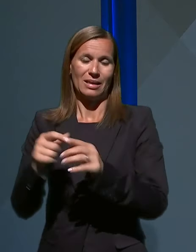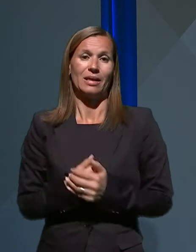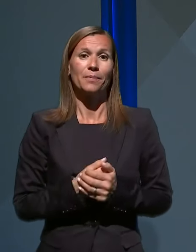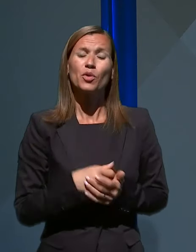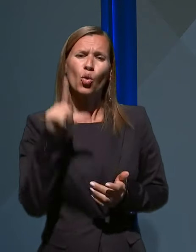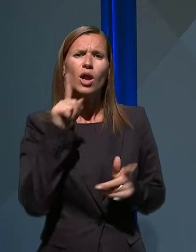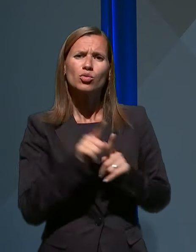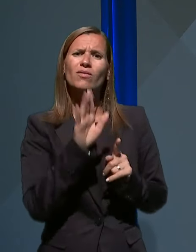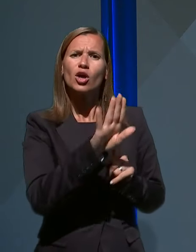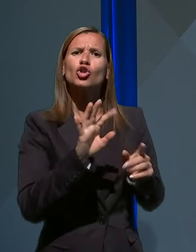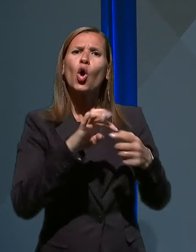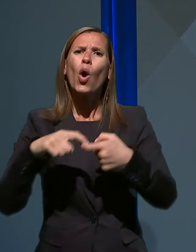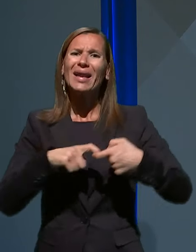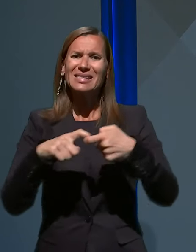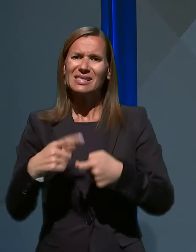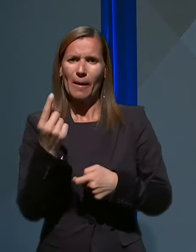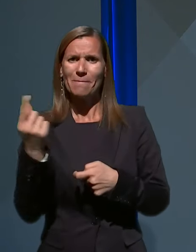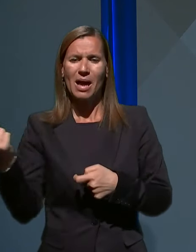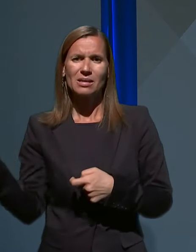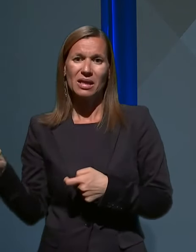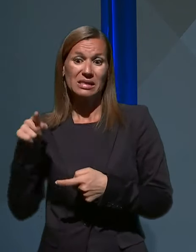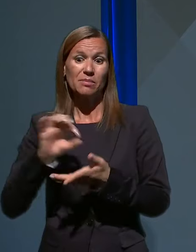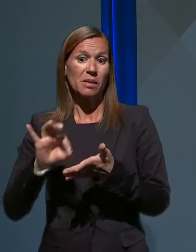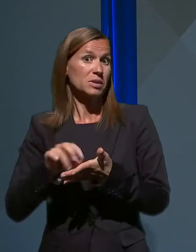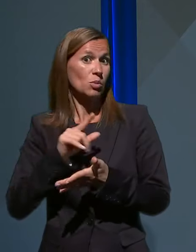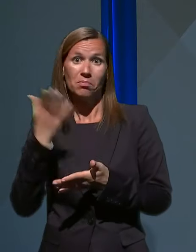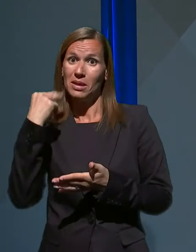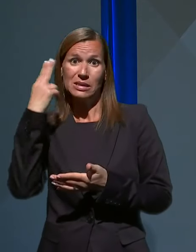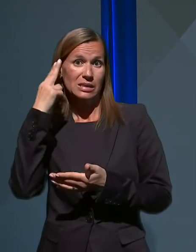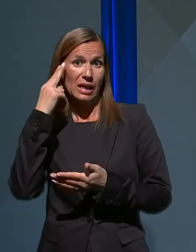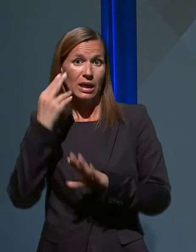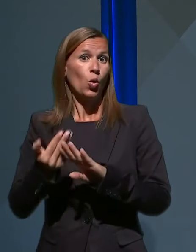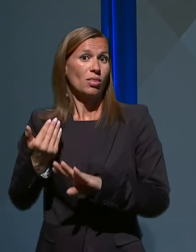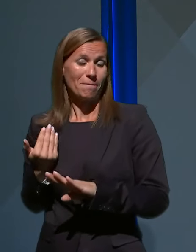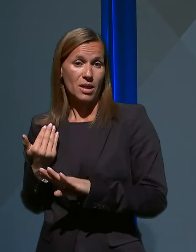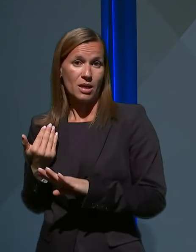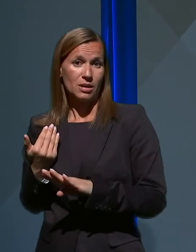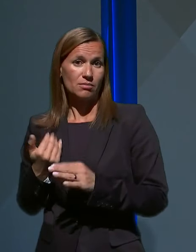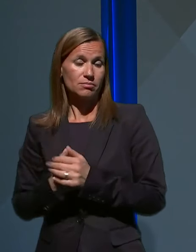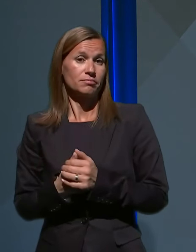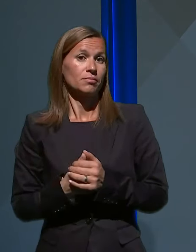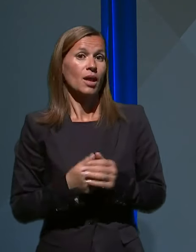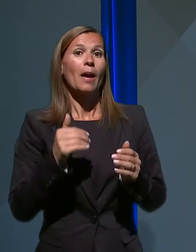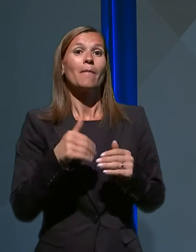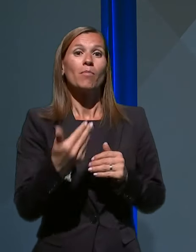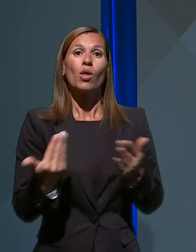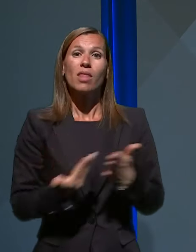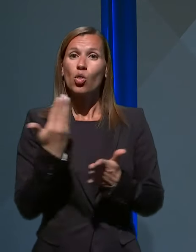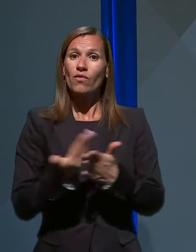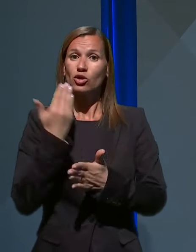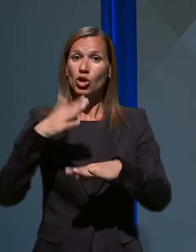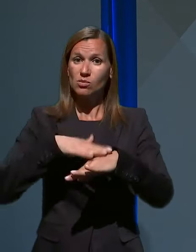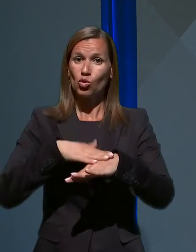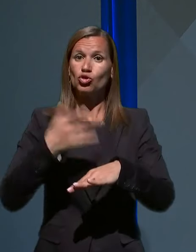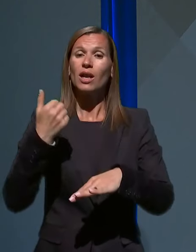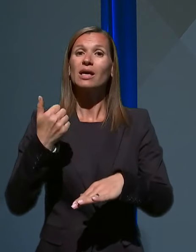vaši koalicijski partnerji niso bili z tem zapisom seznanjeni unaprej. Po najnovejših sporočilih iz